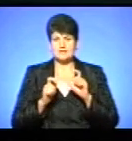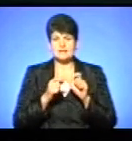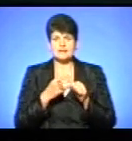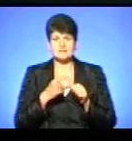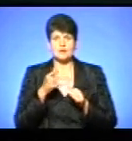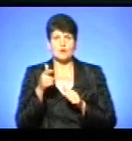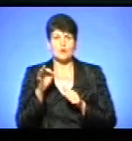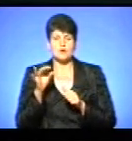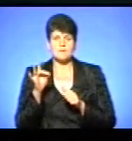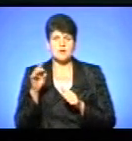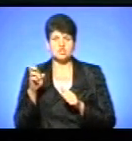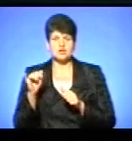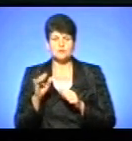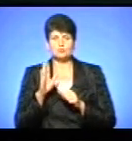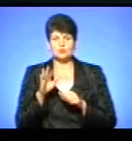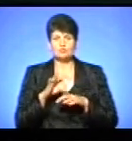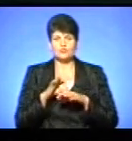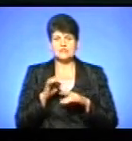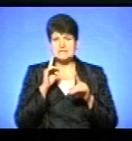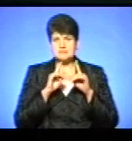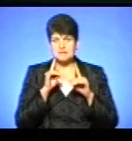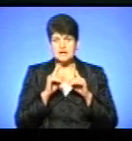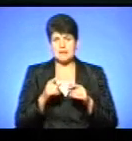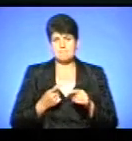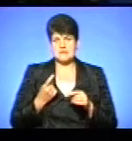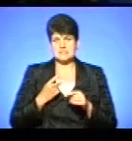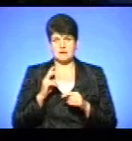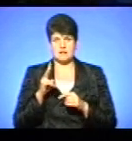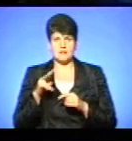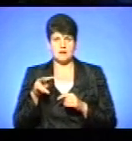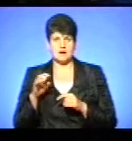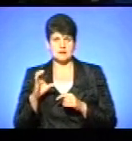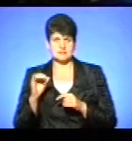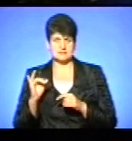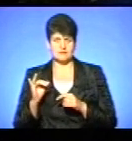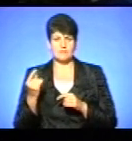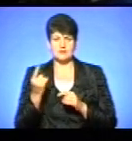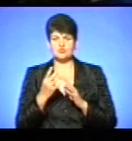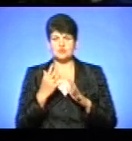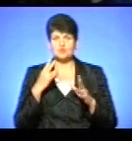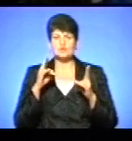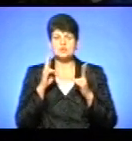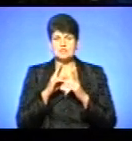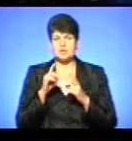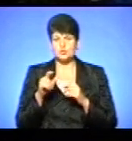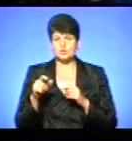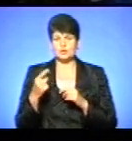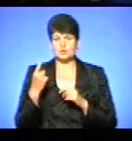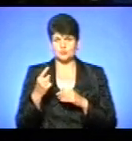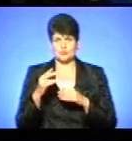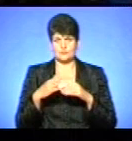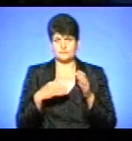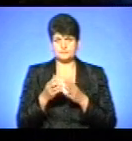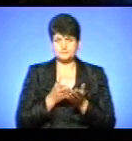Горбачевського вони будуть проводити семінари і майстер-класи. В першу чергу зустрічаються люди одного фаху.